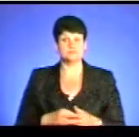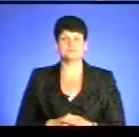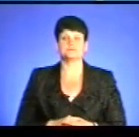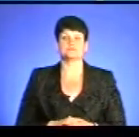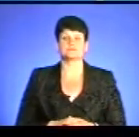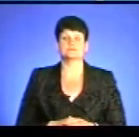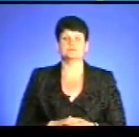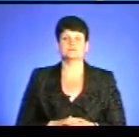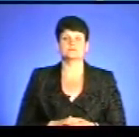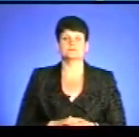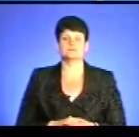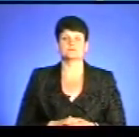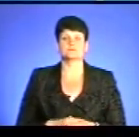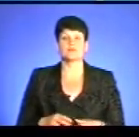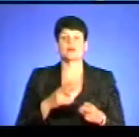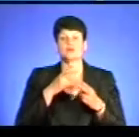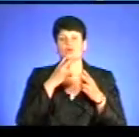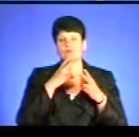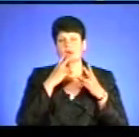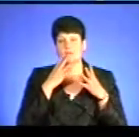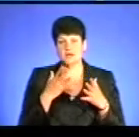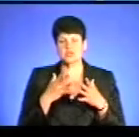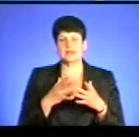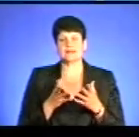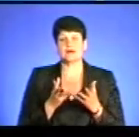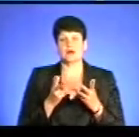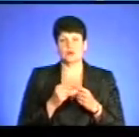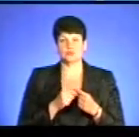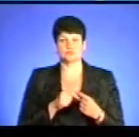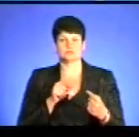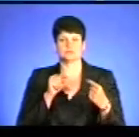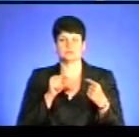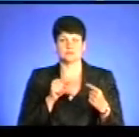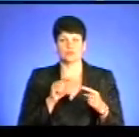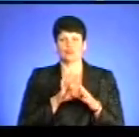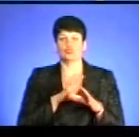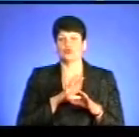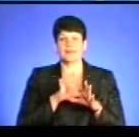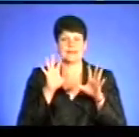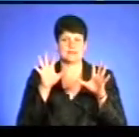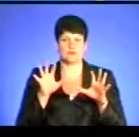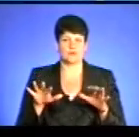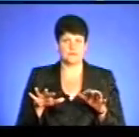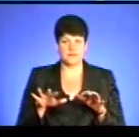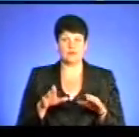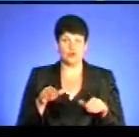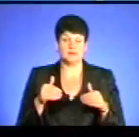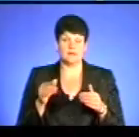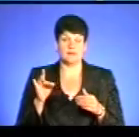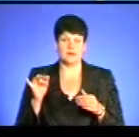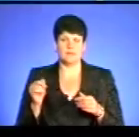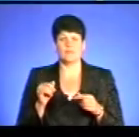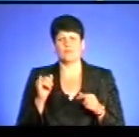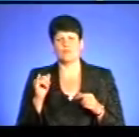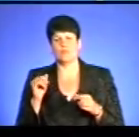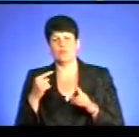Ми бачили на рахунок бойкоту закупованої території, теж було, скажімо, напевно, незаконно, скоріш за все, але вона дала свою реакцію, негативну,